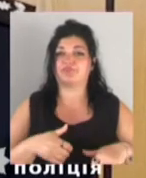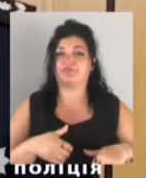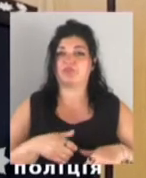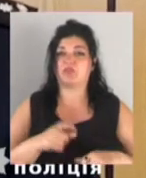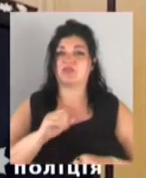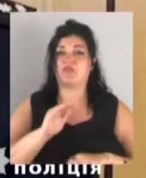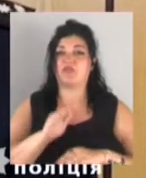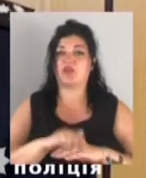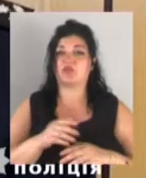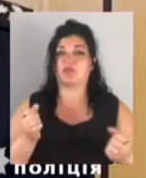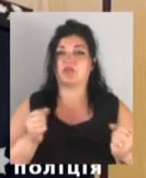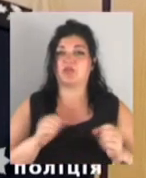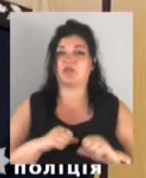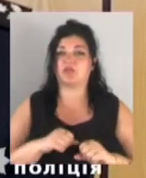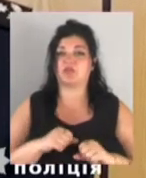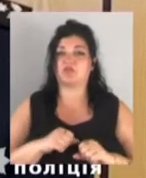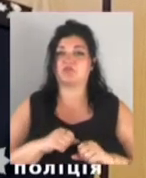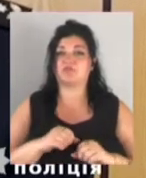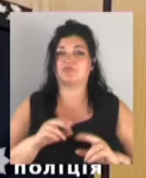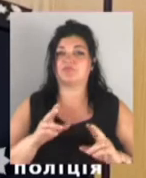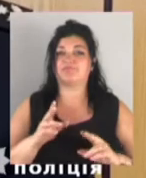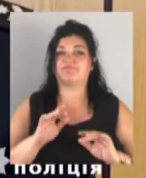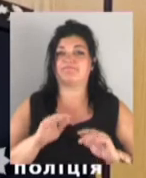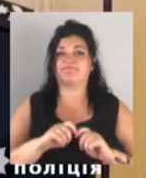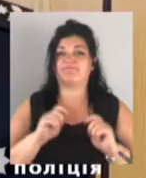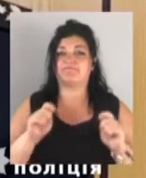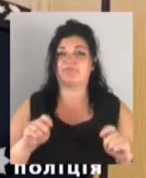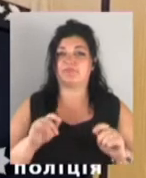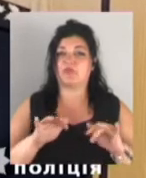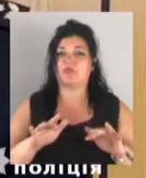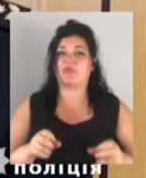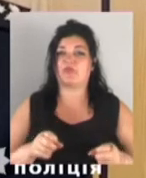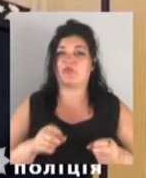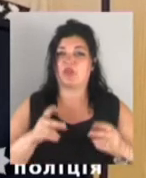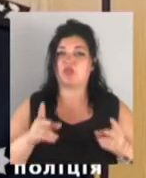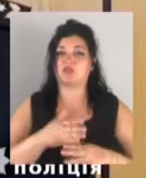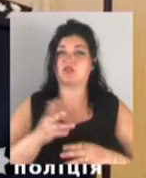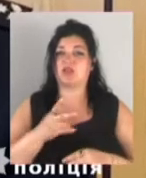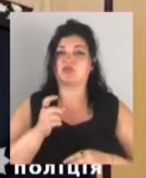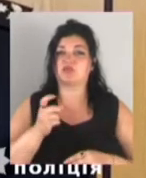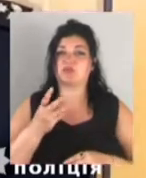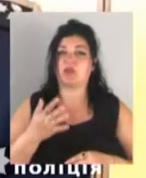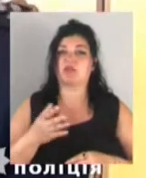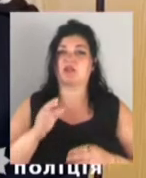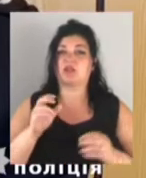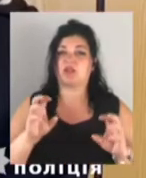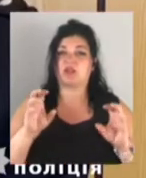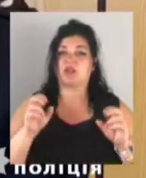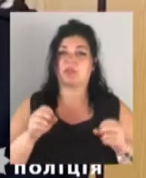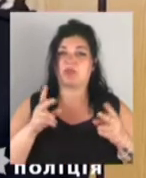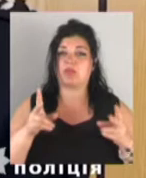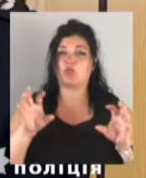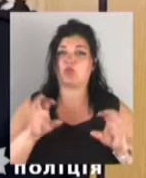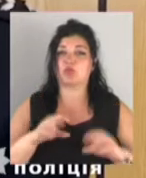крадіжки з проникненням у приміщення розпочали провадження за 4-3 статті 185 Кримінального кодексу України, що